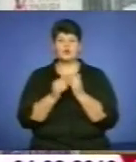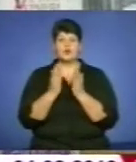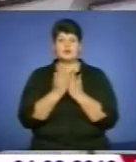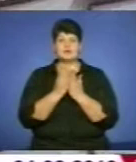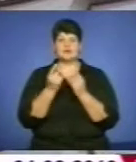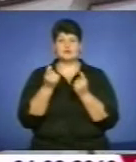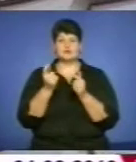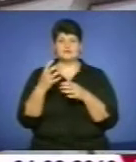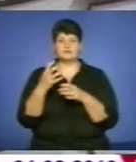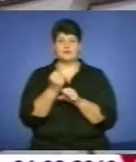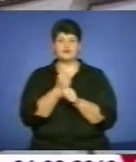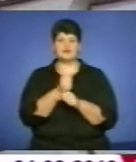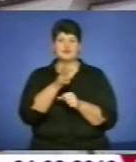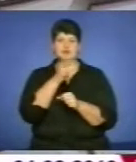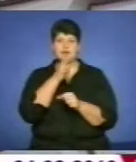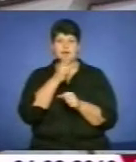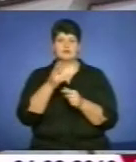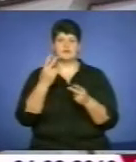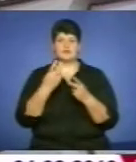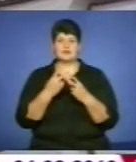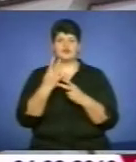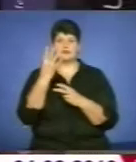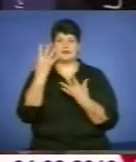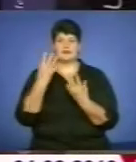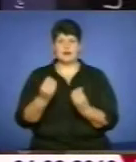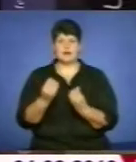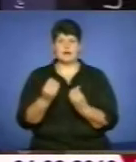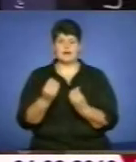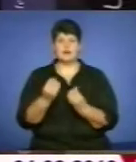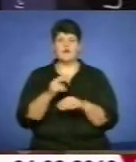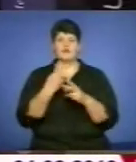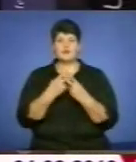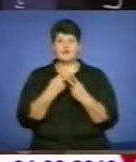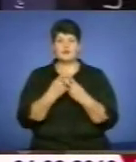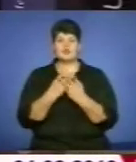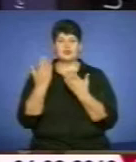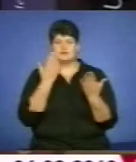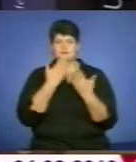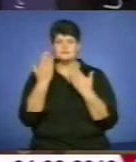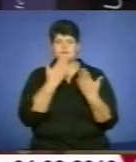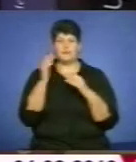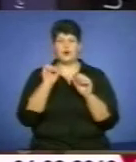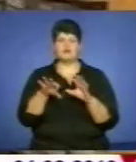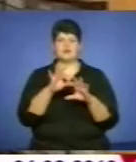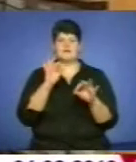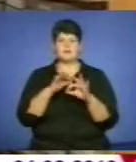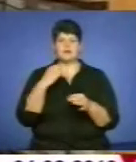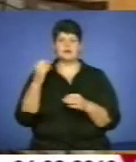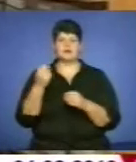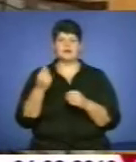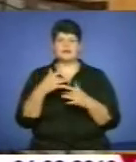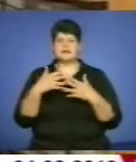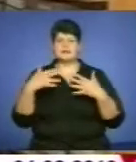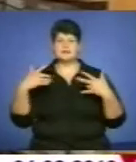їм скорочують термін перебування за ґратами на 4 дні. В'язні можуть вибирати між художніми творами, філософськими чи науковими